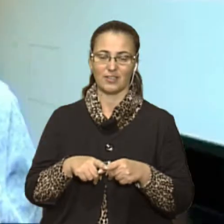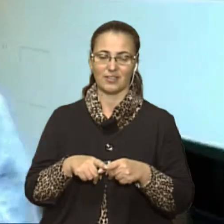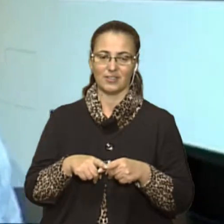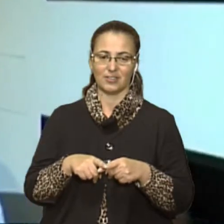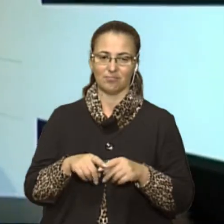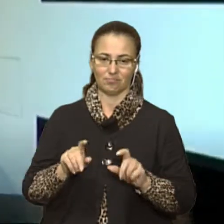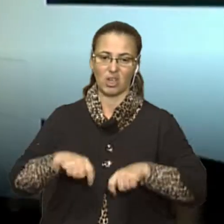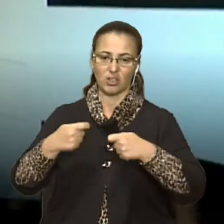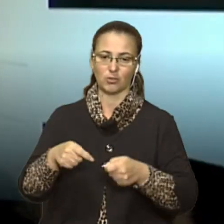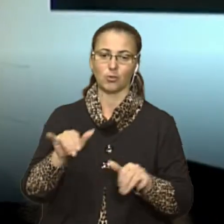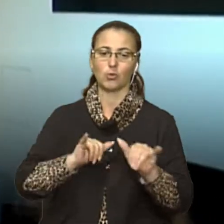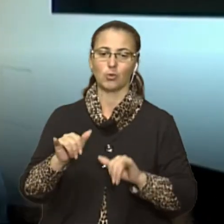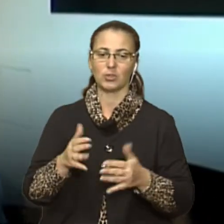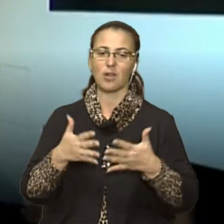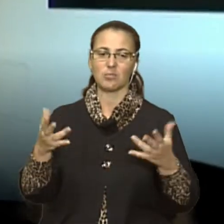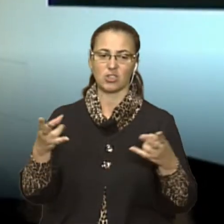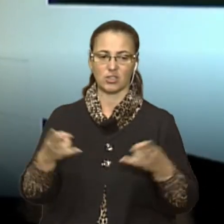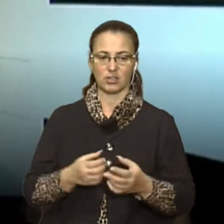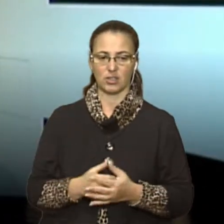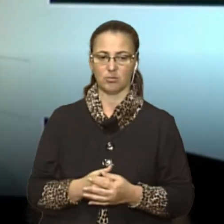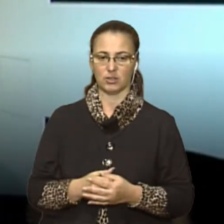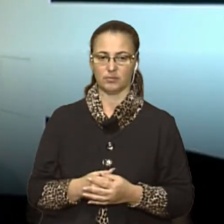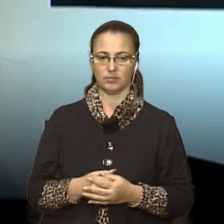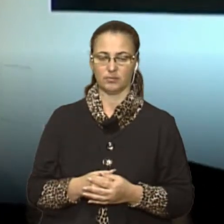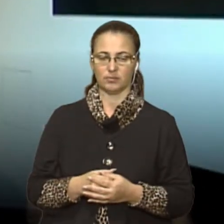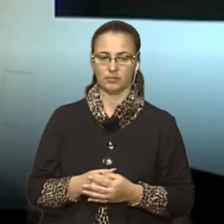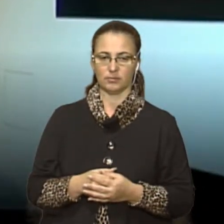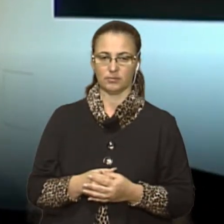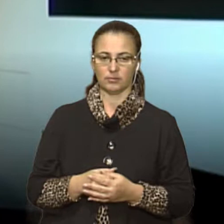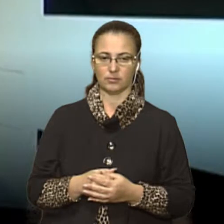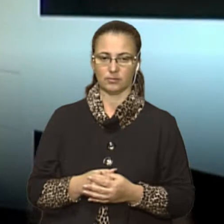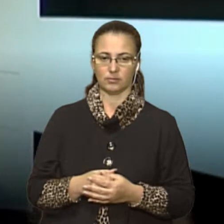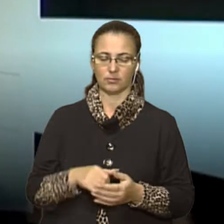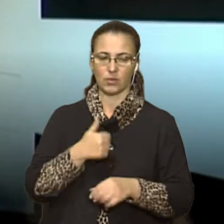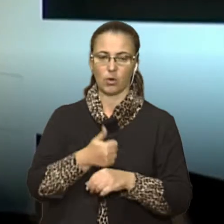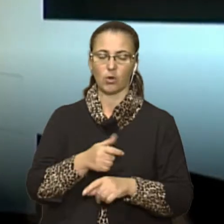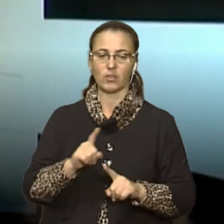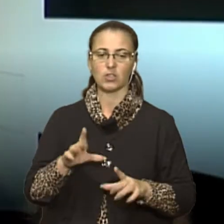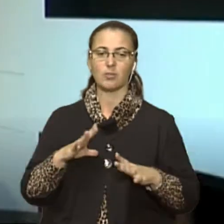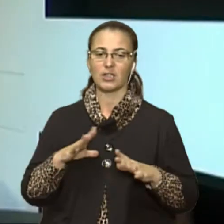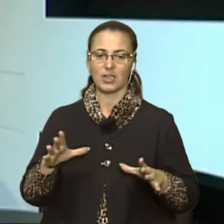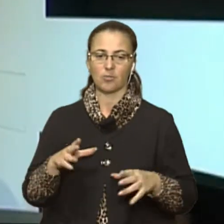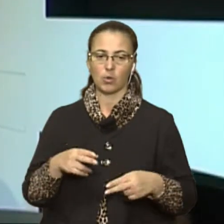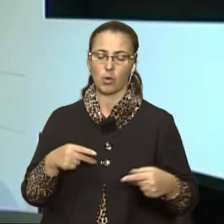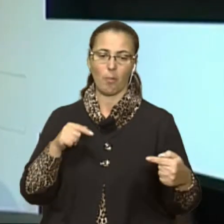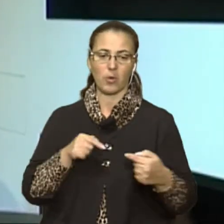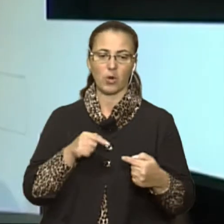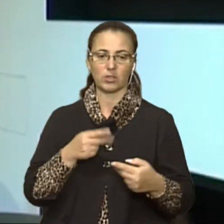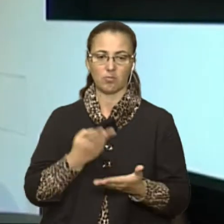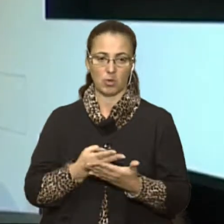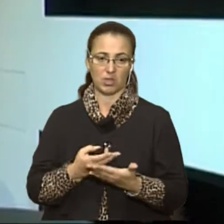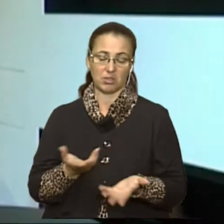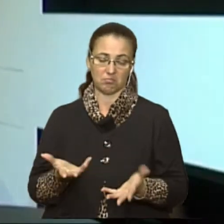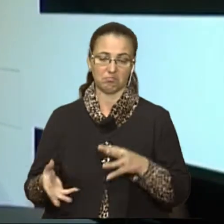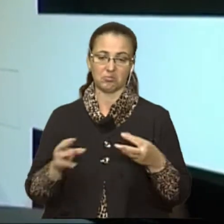буде. Я завжди хотіла стати донором, в мене були різні медичні протипоказання. Тут вийшло так, що я себе почувала